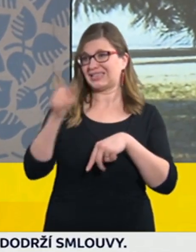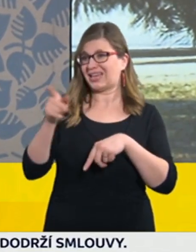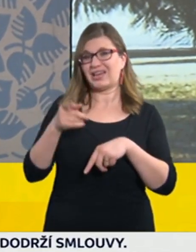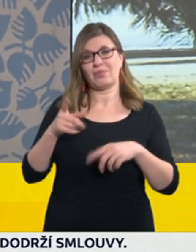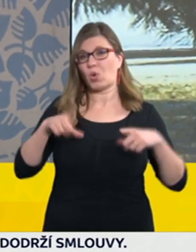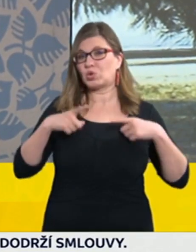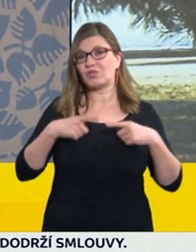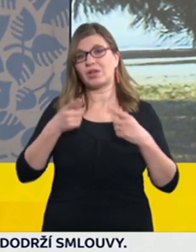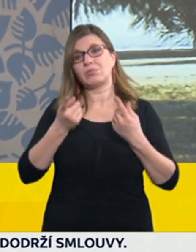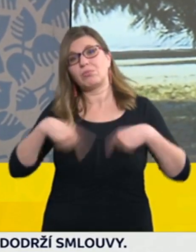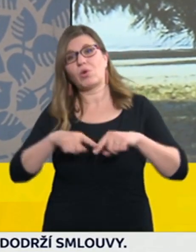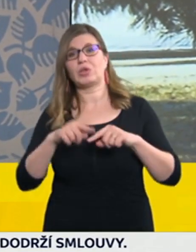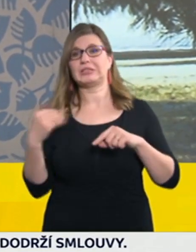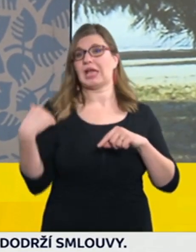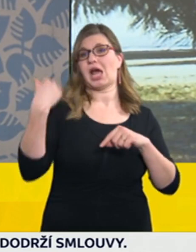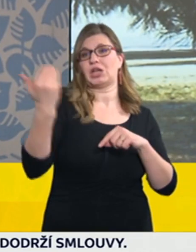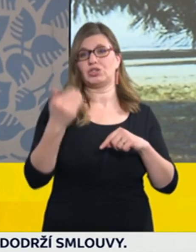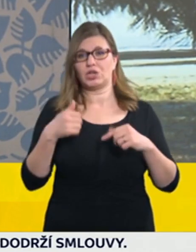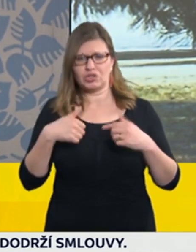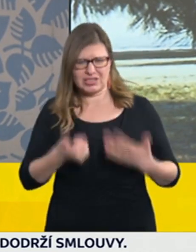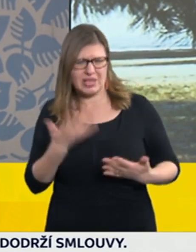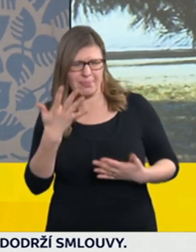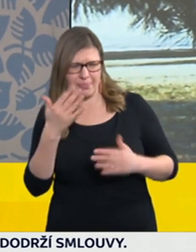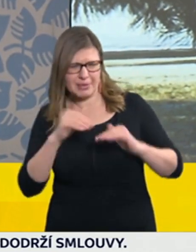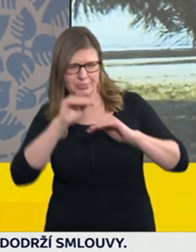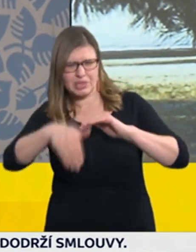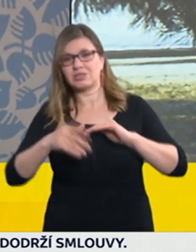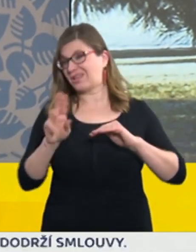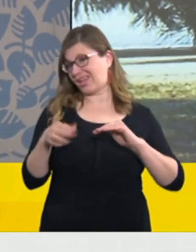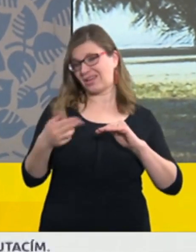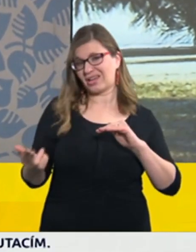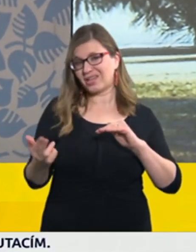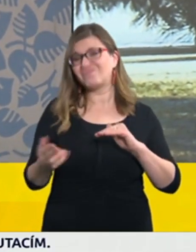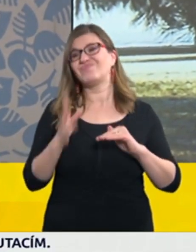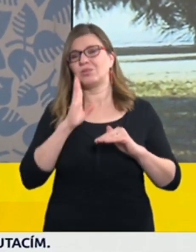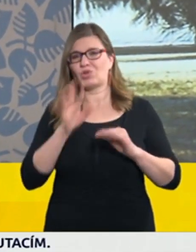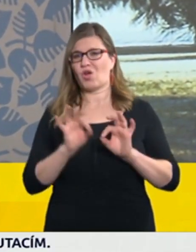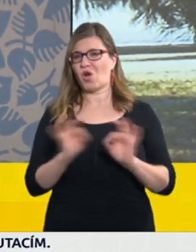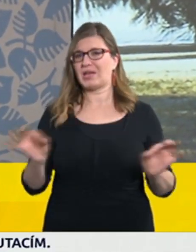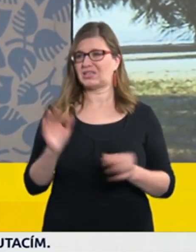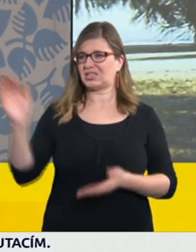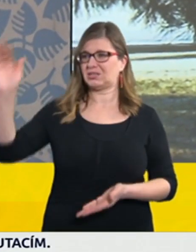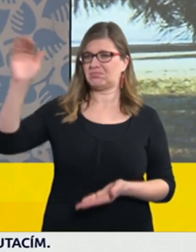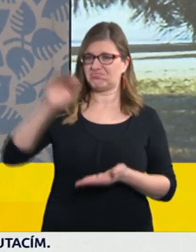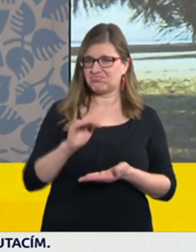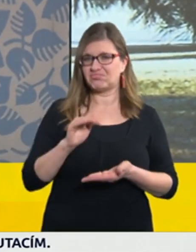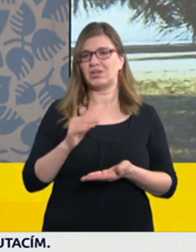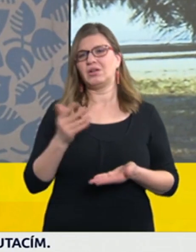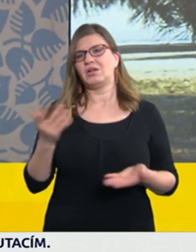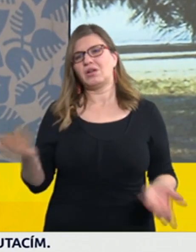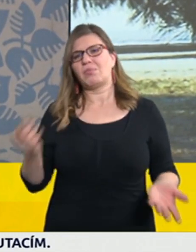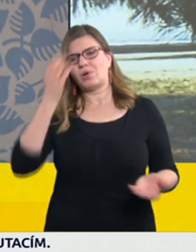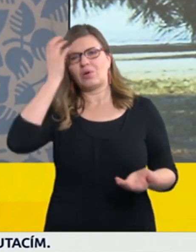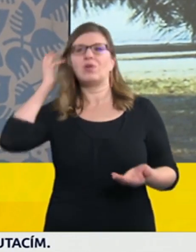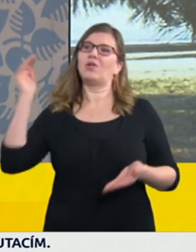změny nebo omezení těch dodávek, protože zejména v těch následujících dvou měsících se budeme dále